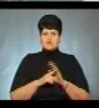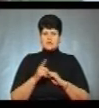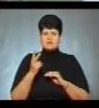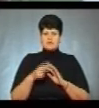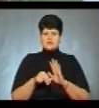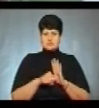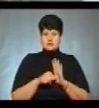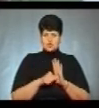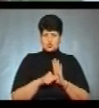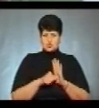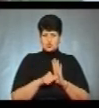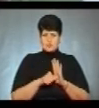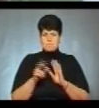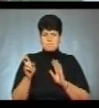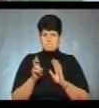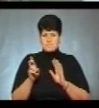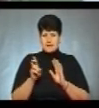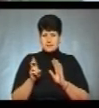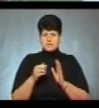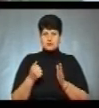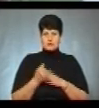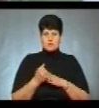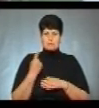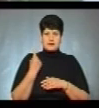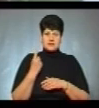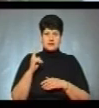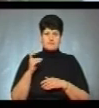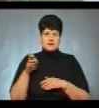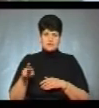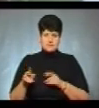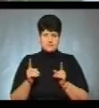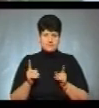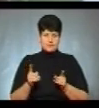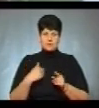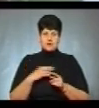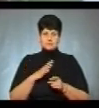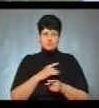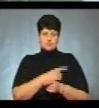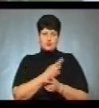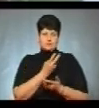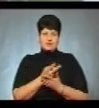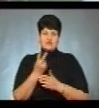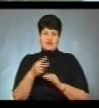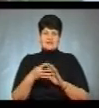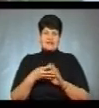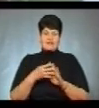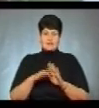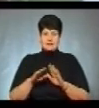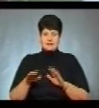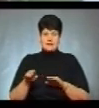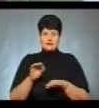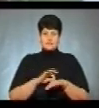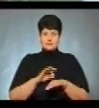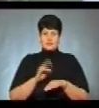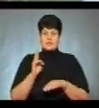березня по 1 квітня, у нас було госпіталізовано 29 дітей з діагнозом